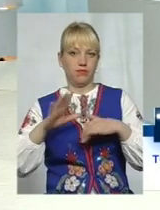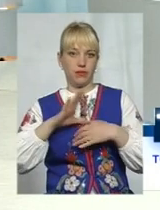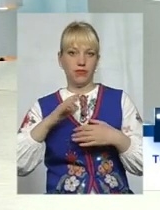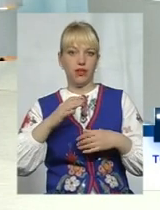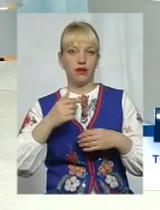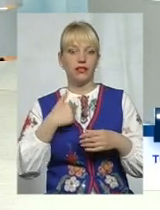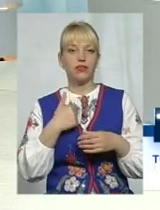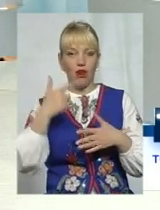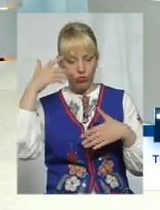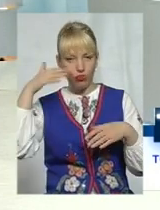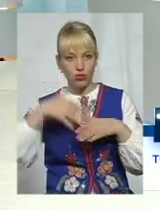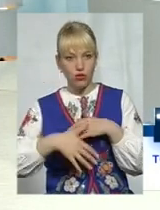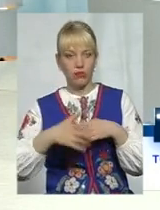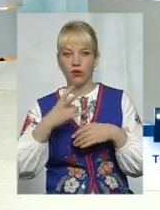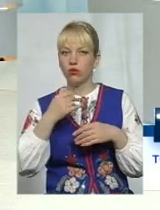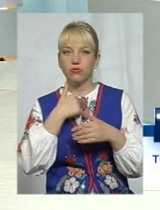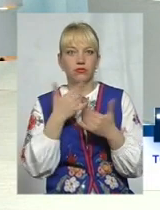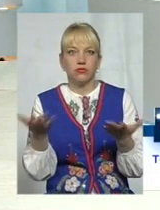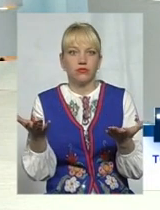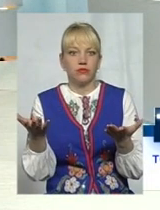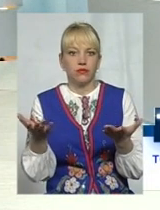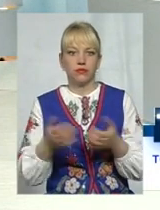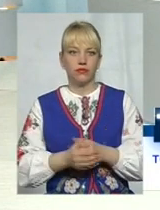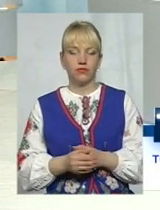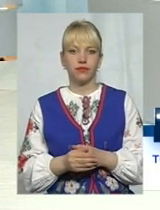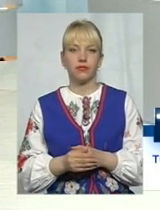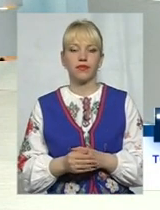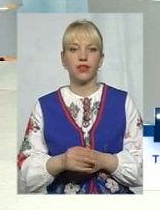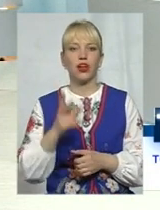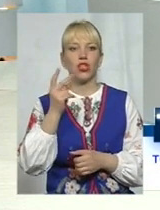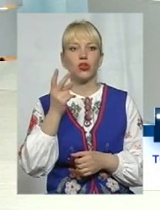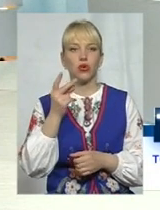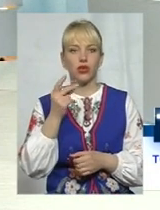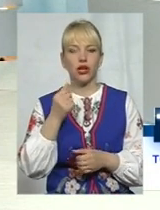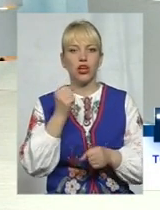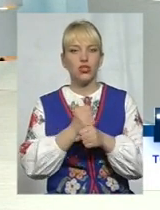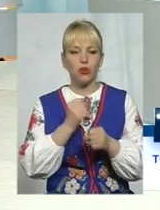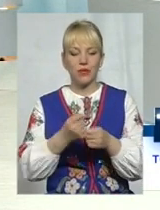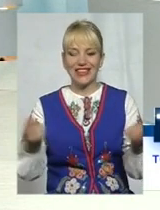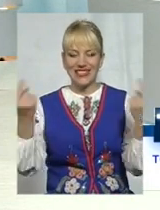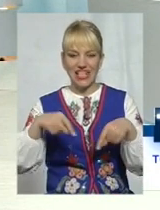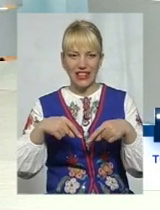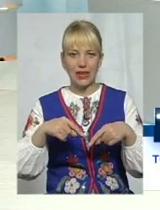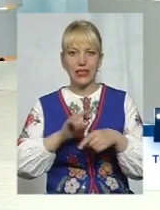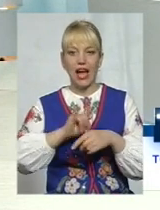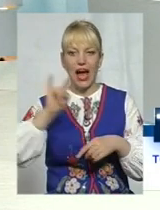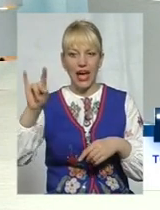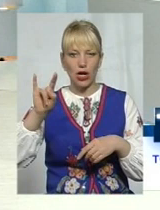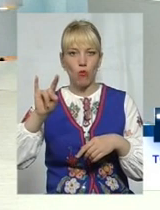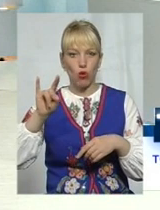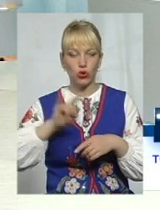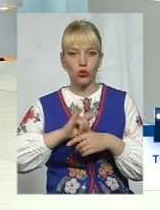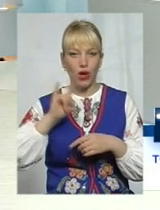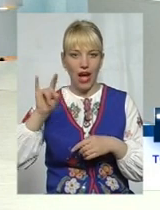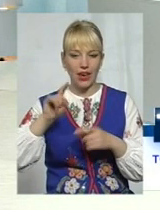що її можна відновити, але це не має зробити. І зробити занепад аеропорту в місті, в